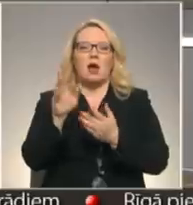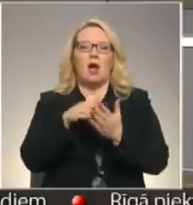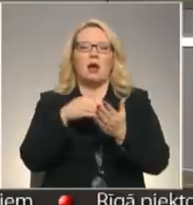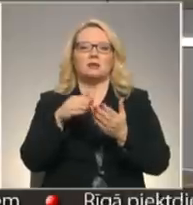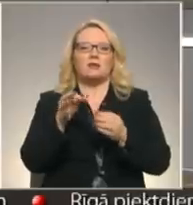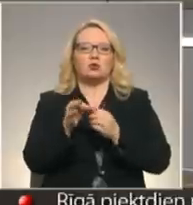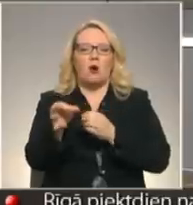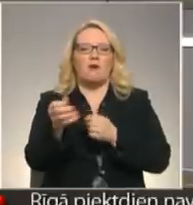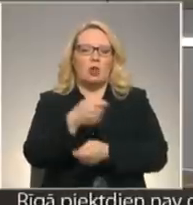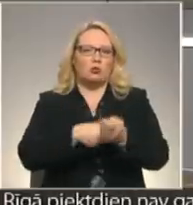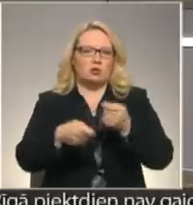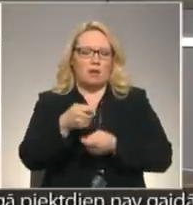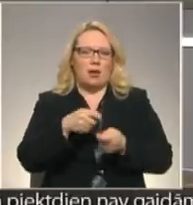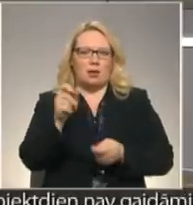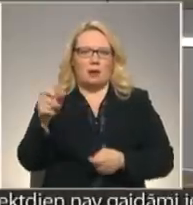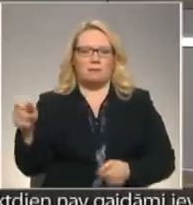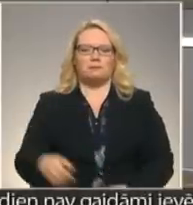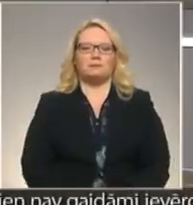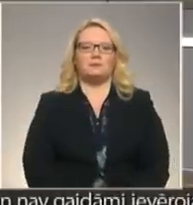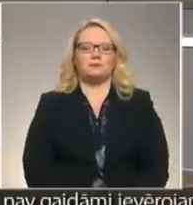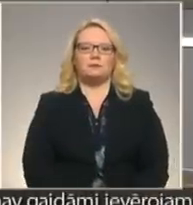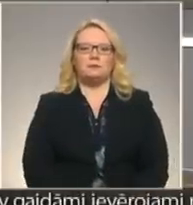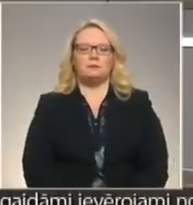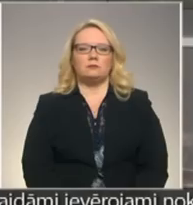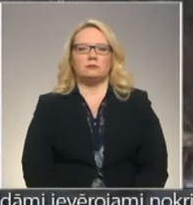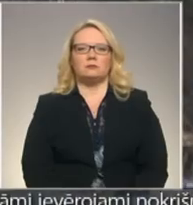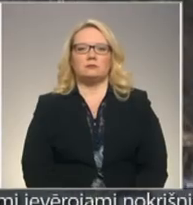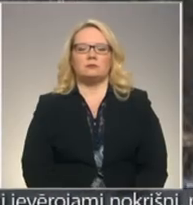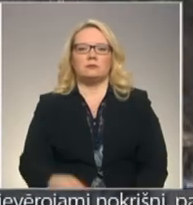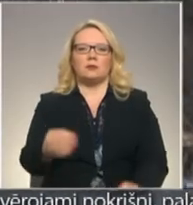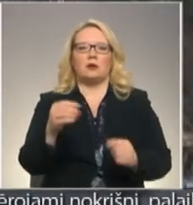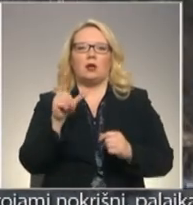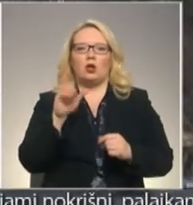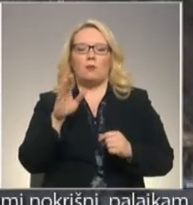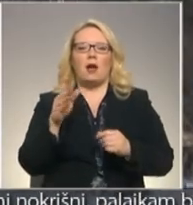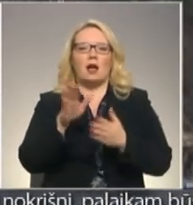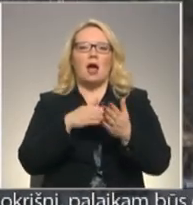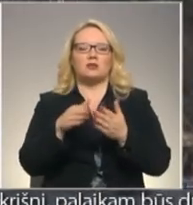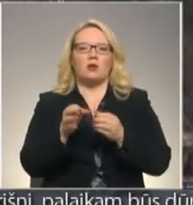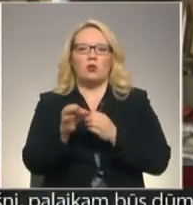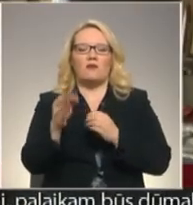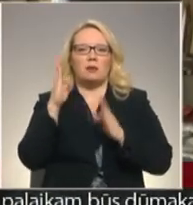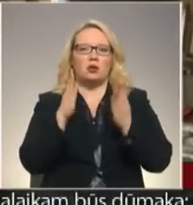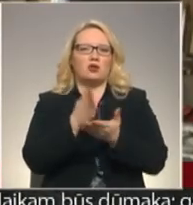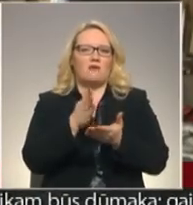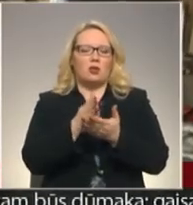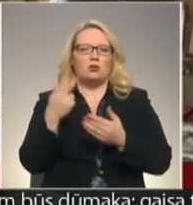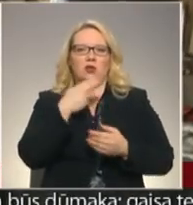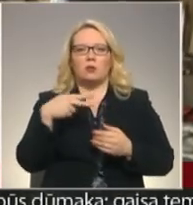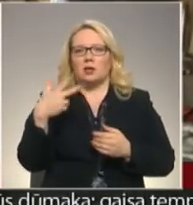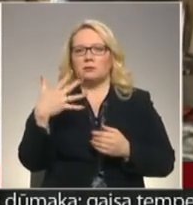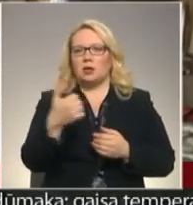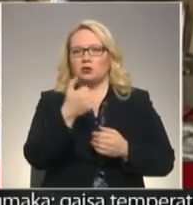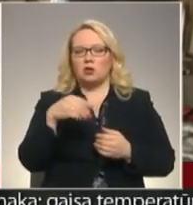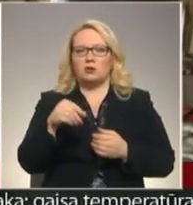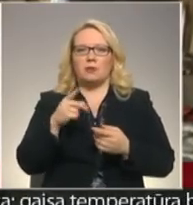novadu uzņēmējiem un vairāk Latgales reģionālā televīzija. Andris Ļupka kārsevas noda mežvidos saimnieko jau 35 gadus.